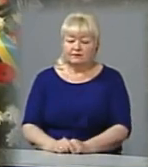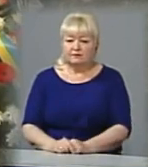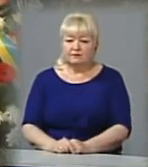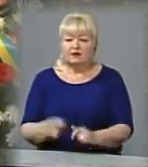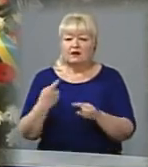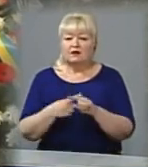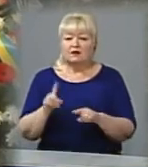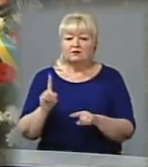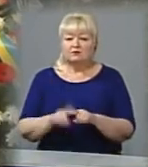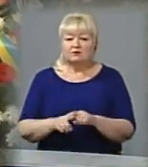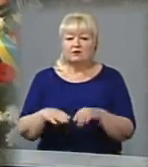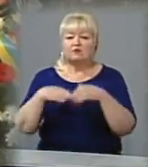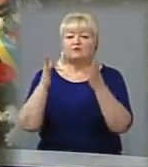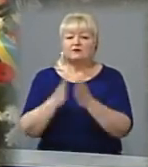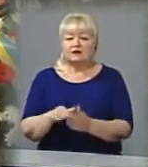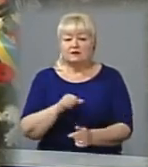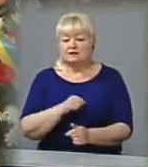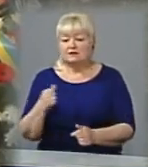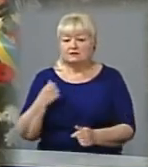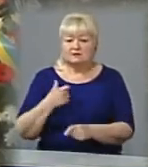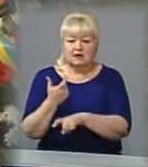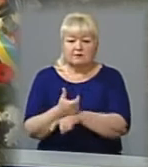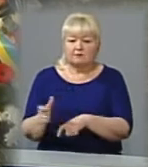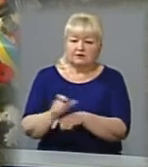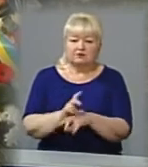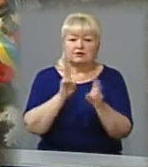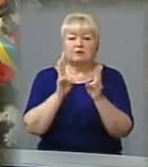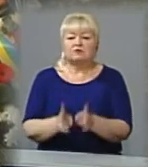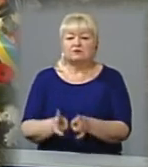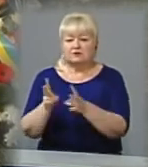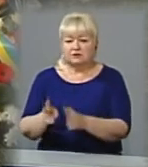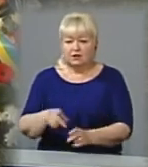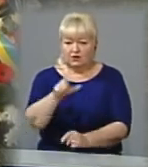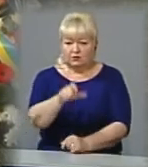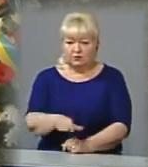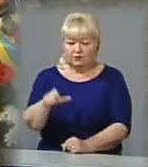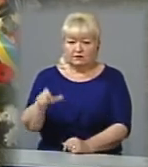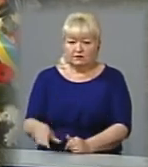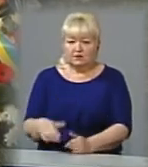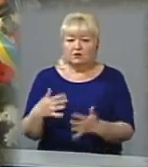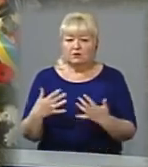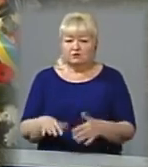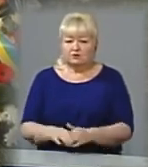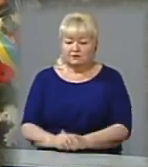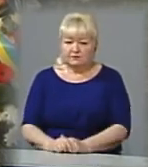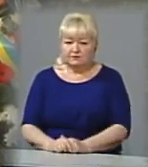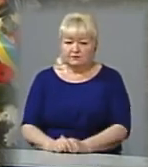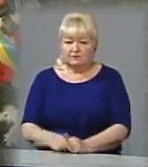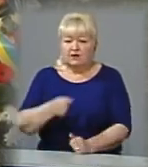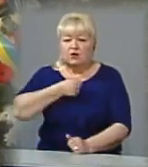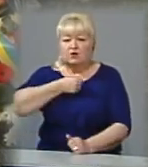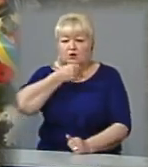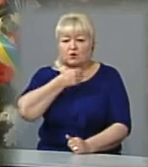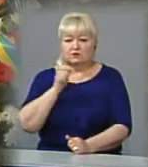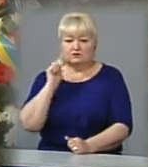то взагалі найбільше постраждали люди вже дорослого